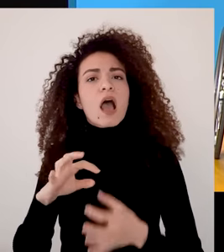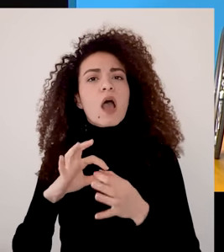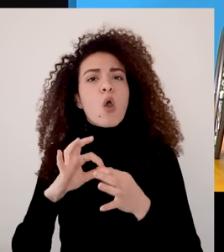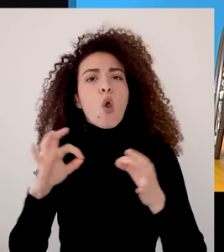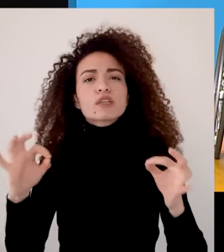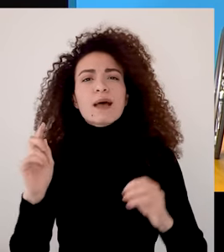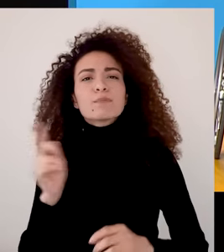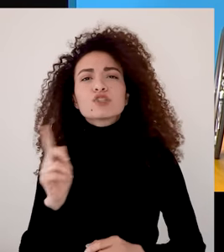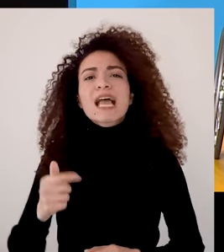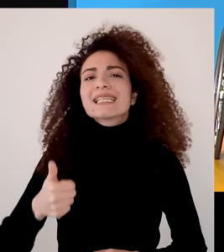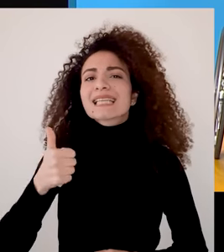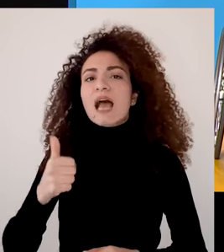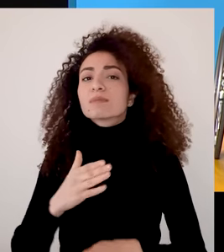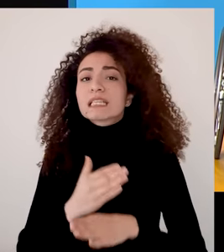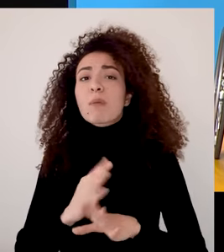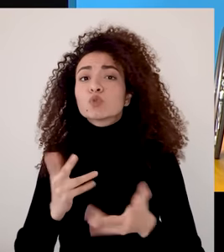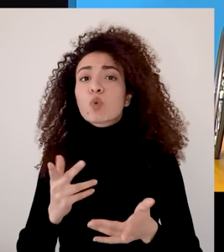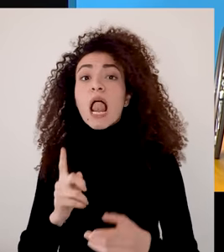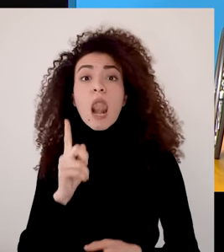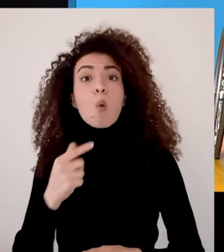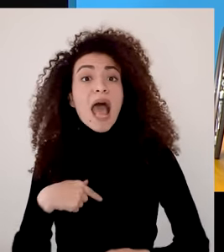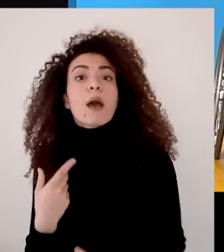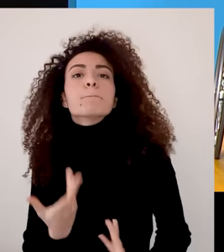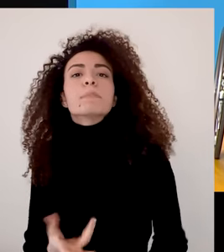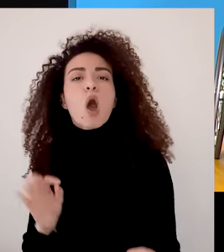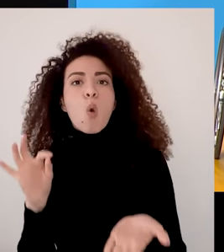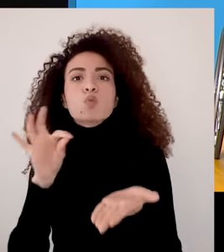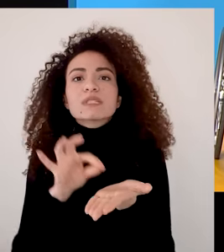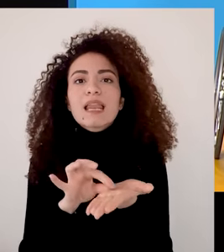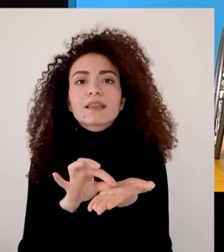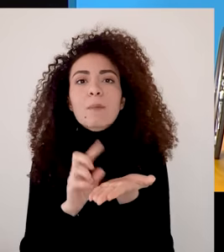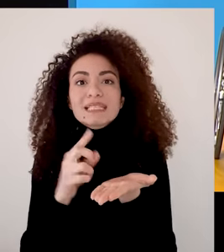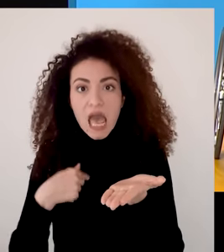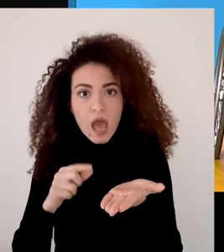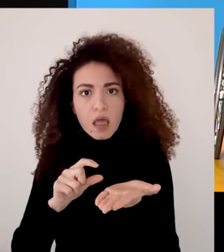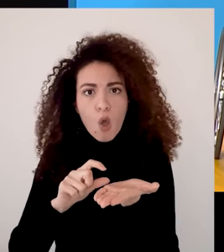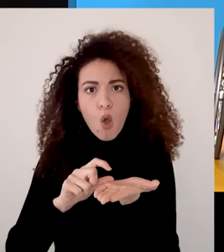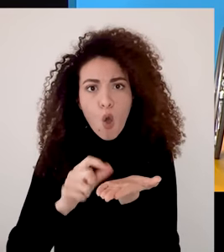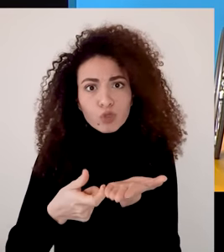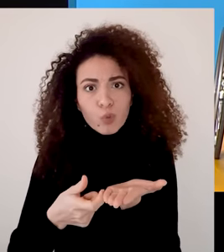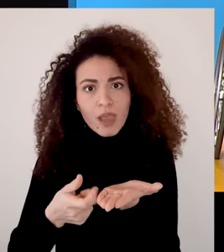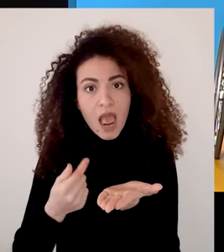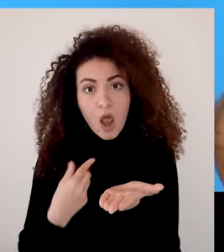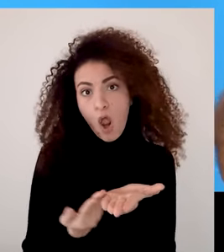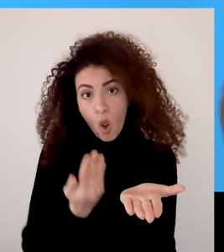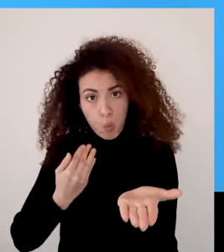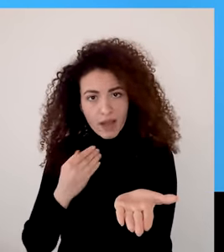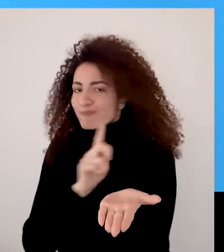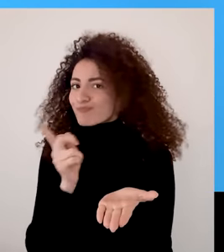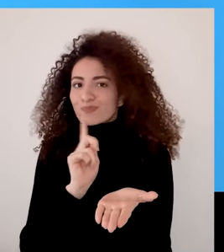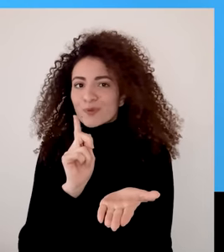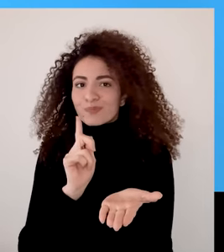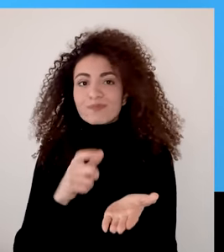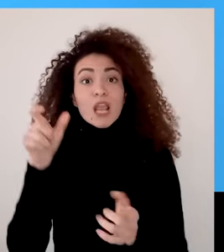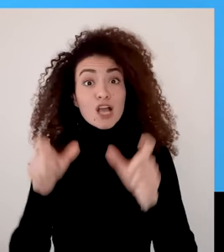الأمر غير صحيح لأن مثلا لأنني حتى لو لم أصل فأنا لم أعد عند نقطة الانطلاق لأن